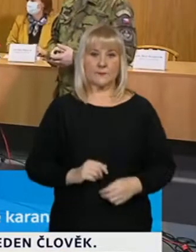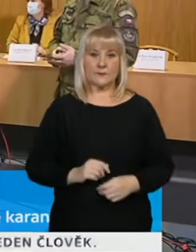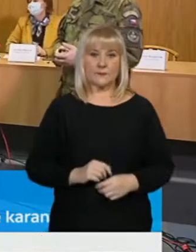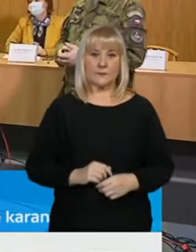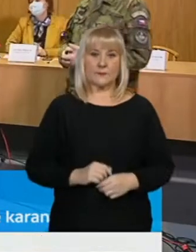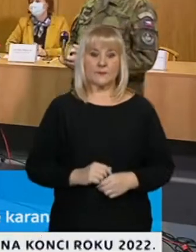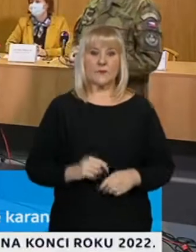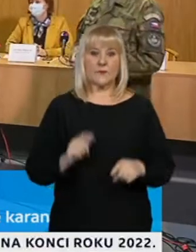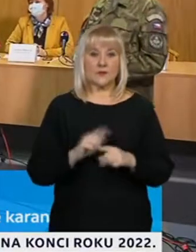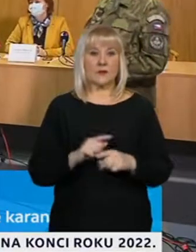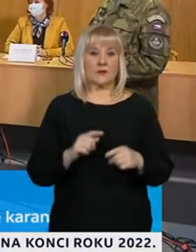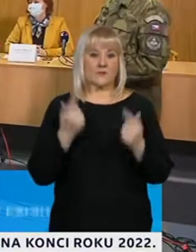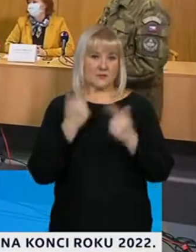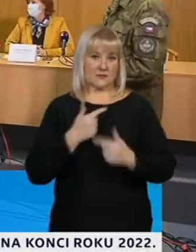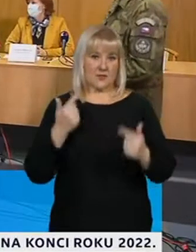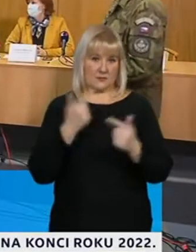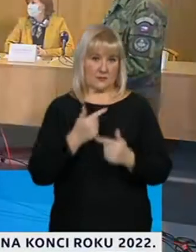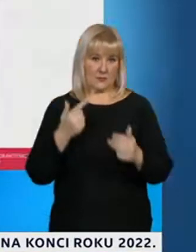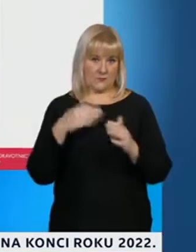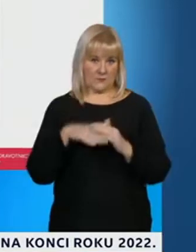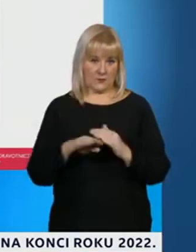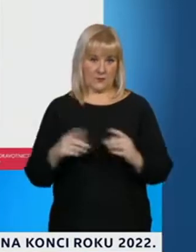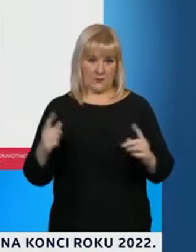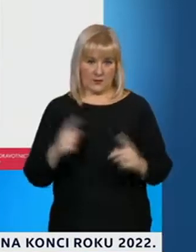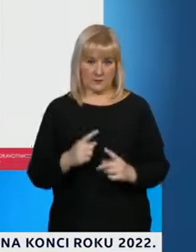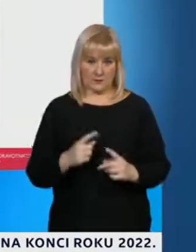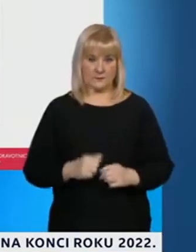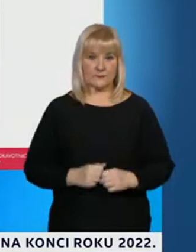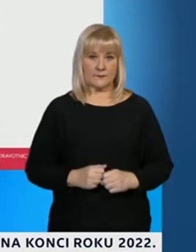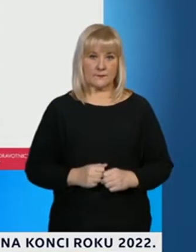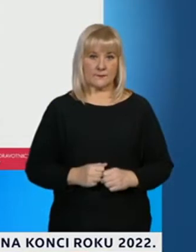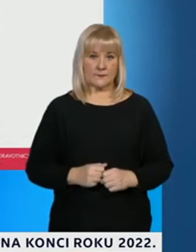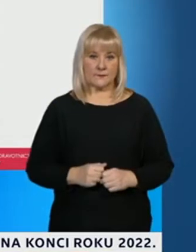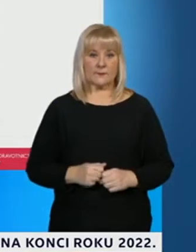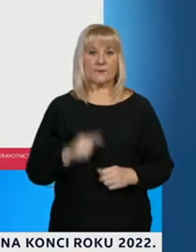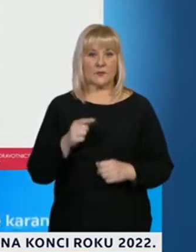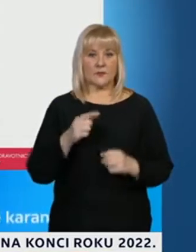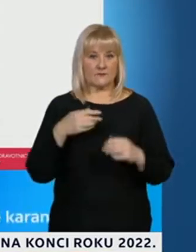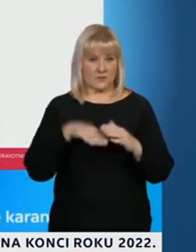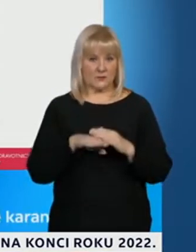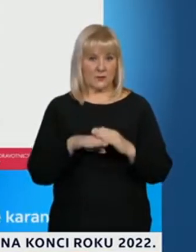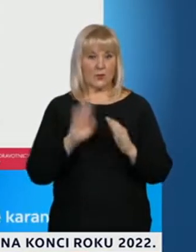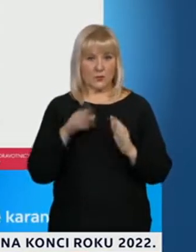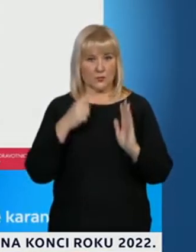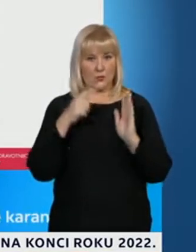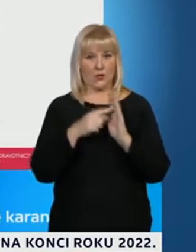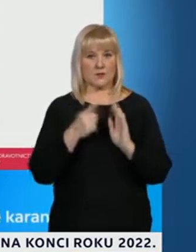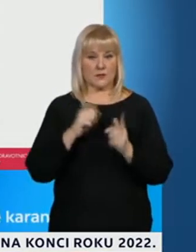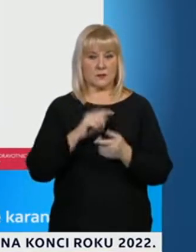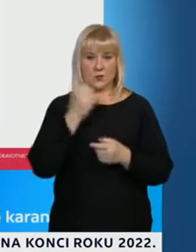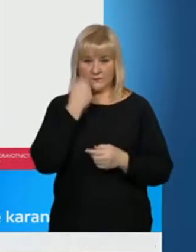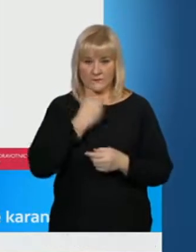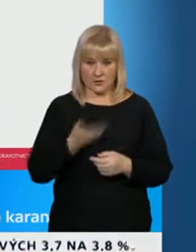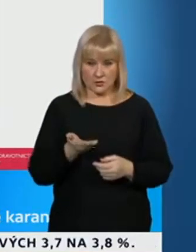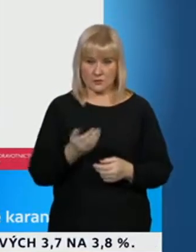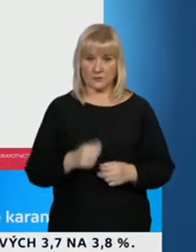bych okomentoval video, které bude následně k dispozici pro občany, a to, aby